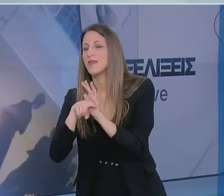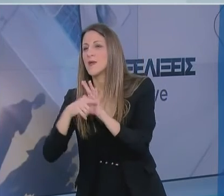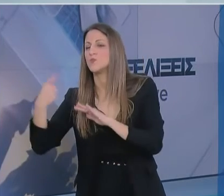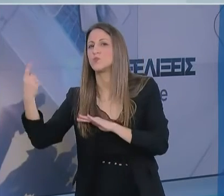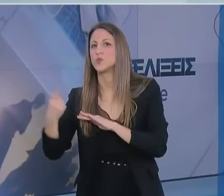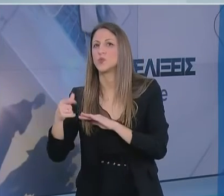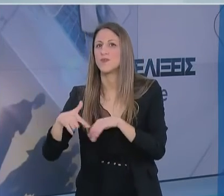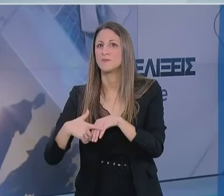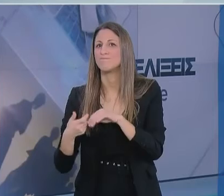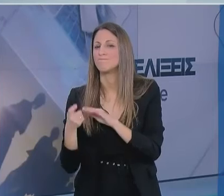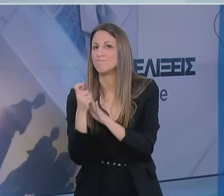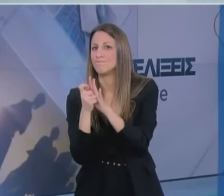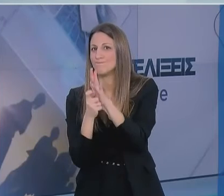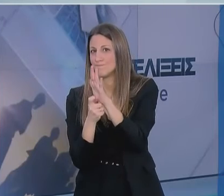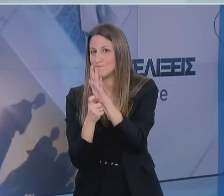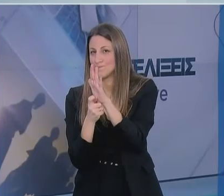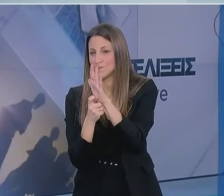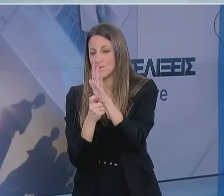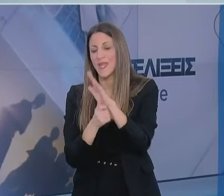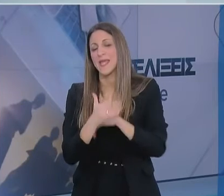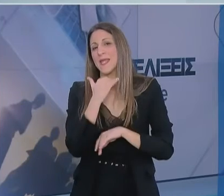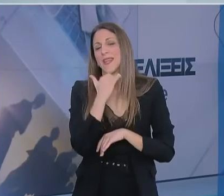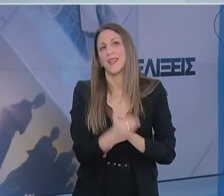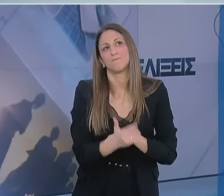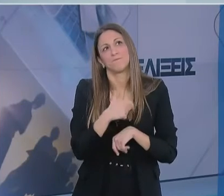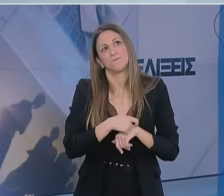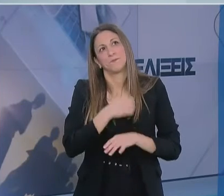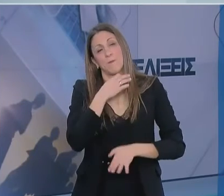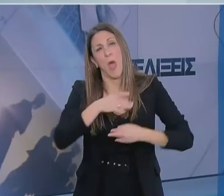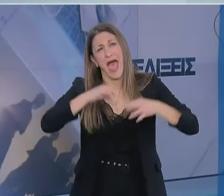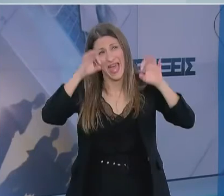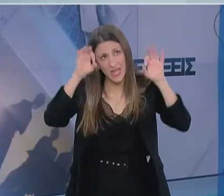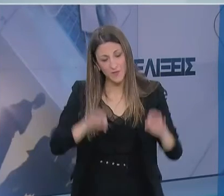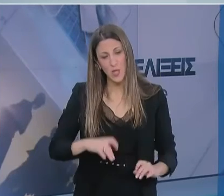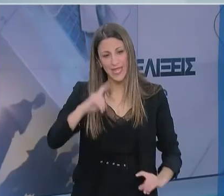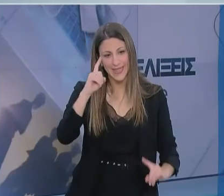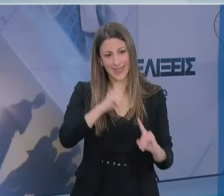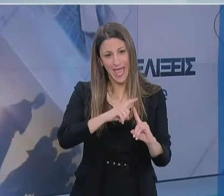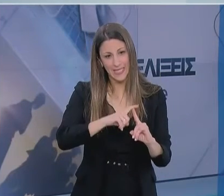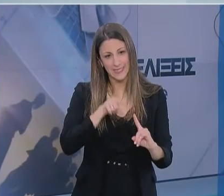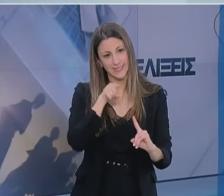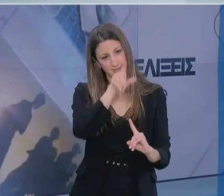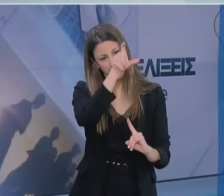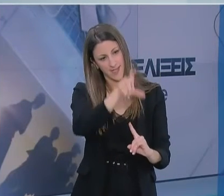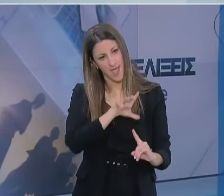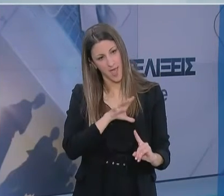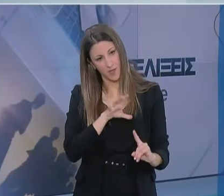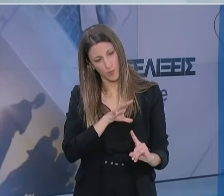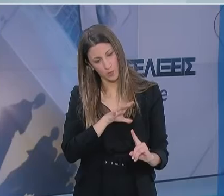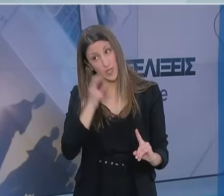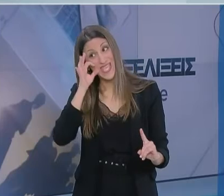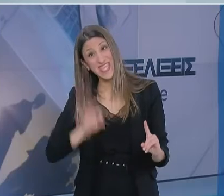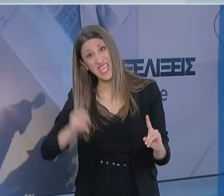αρνητικά από αυτά που δεν έχουν τον ιό. Δεν μπορούμε να πούμε με μαθηματική ακρίβεια αν το τεστ σε αυτόν τον άνθρωπο που έγινε με το